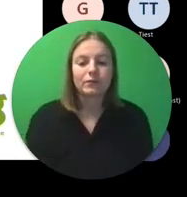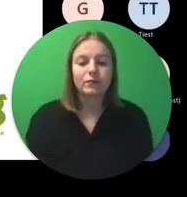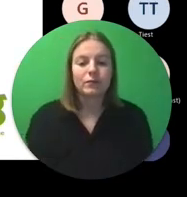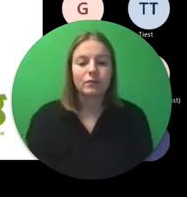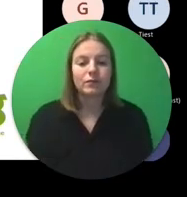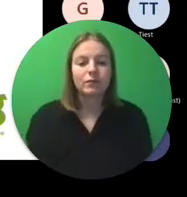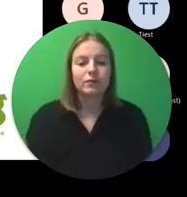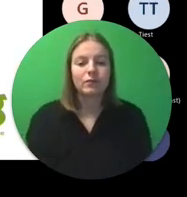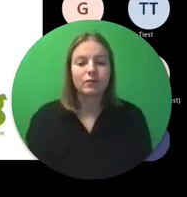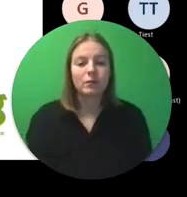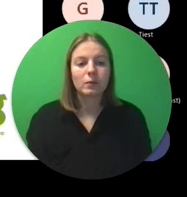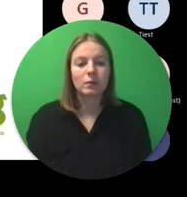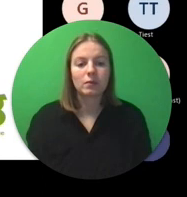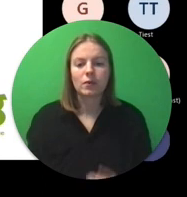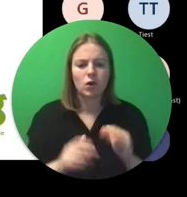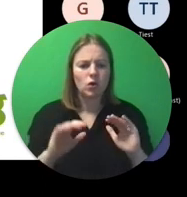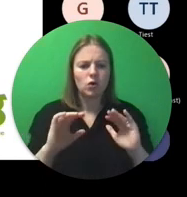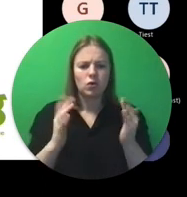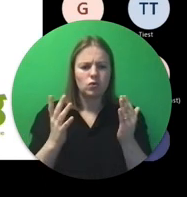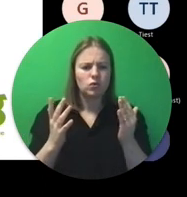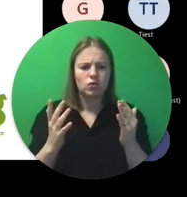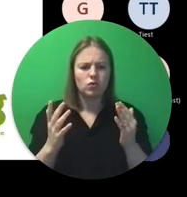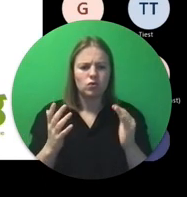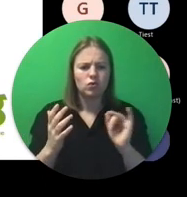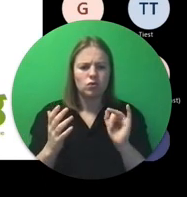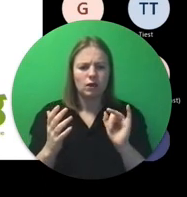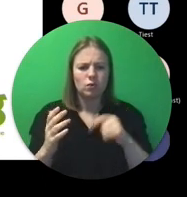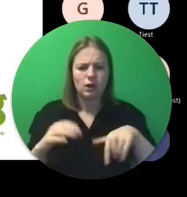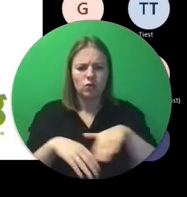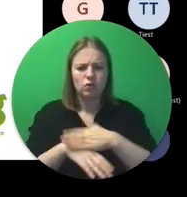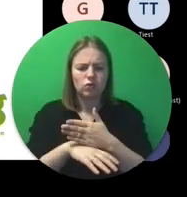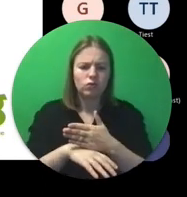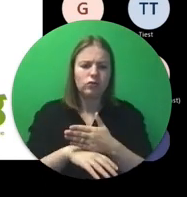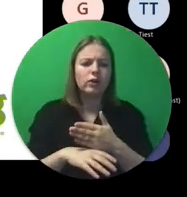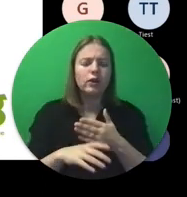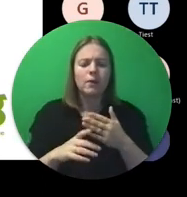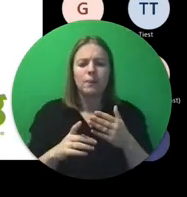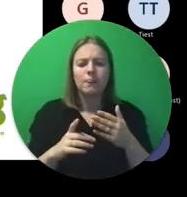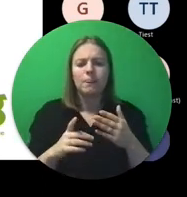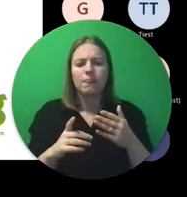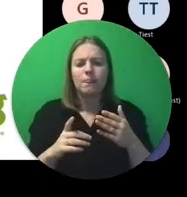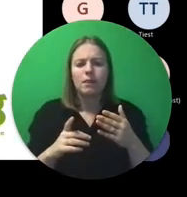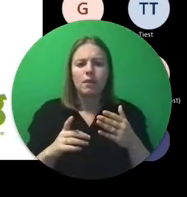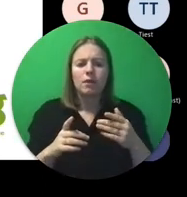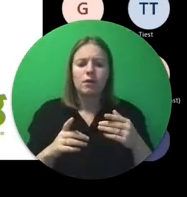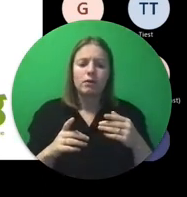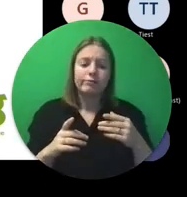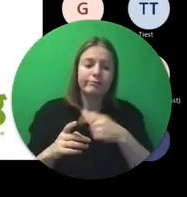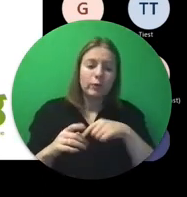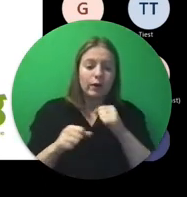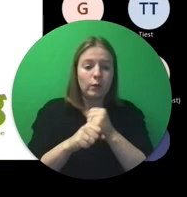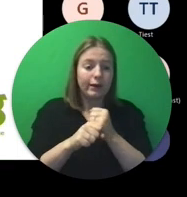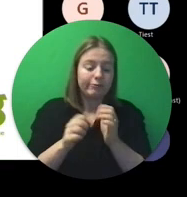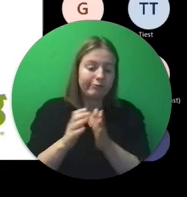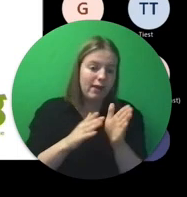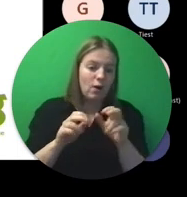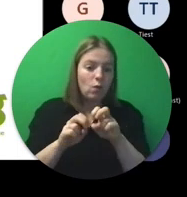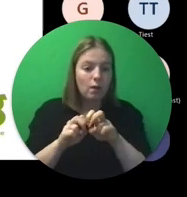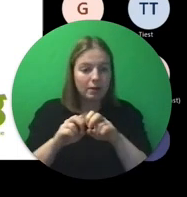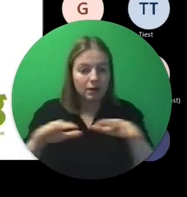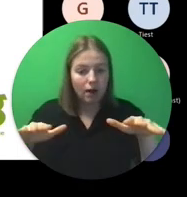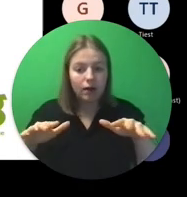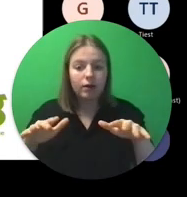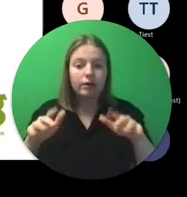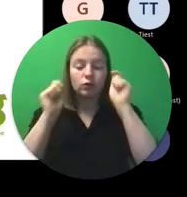De wegen langs waar we werken zijn onder meer de volgende. Dus dat is via webinars. We